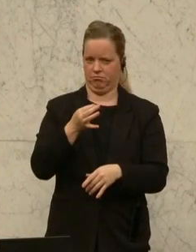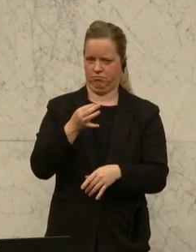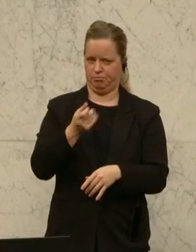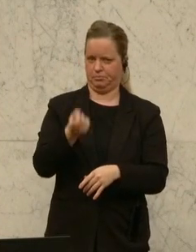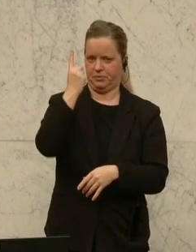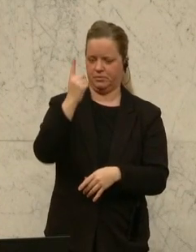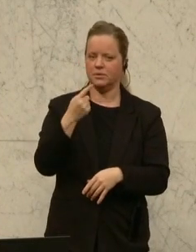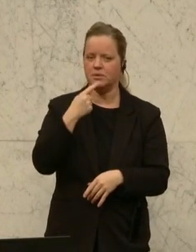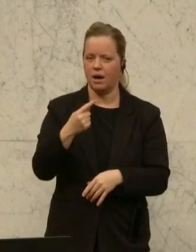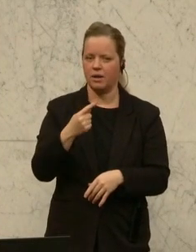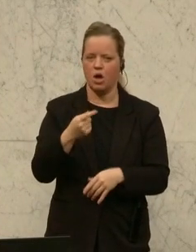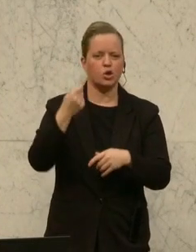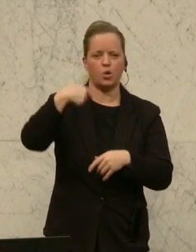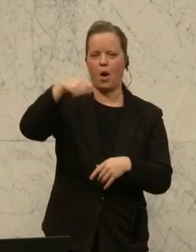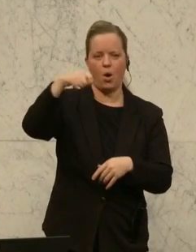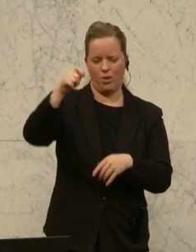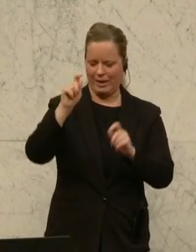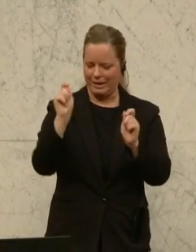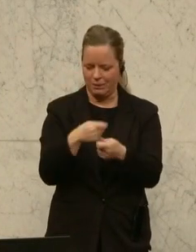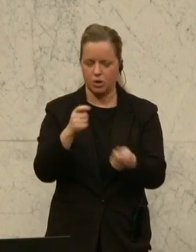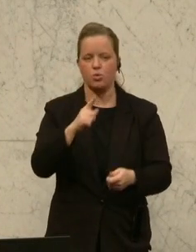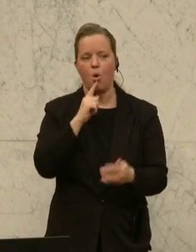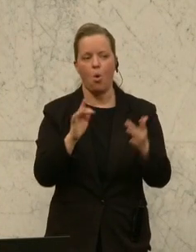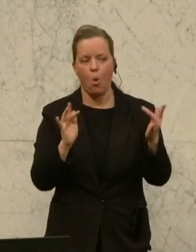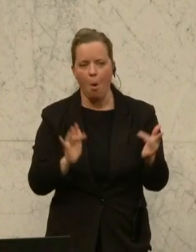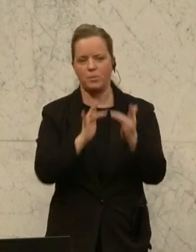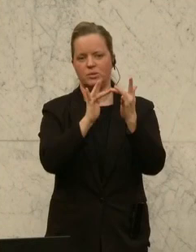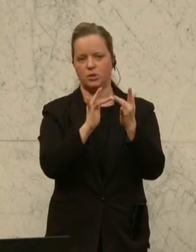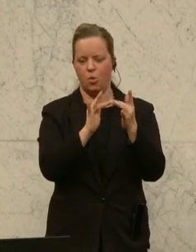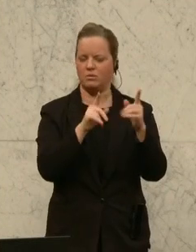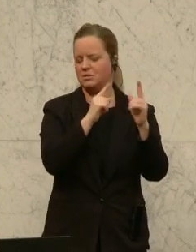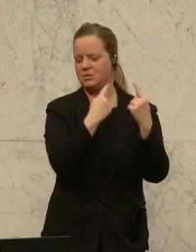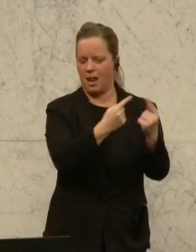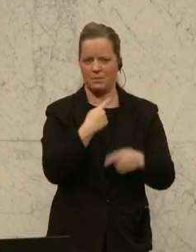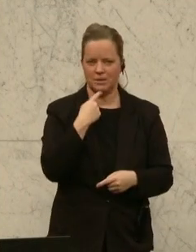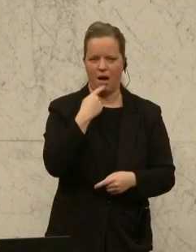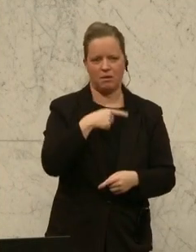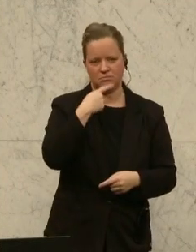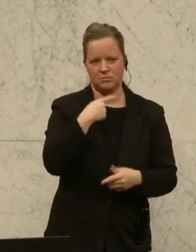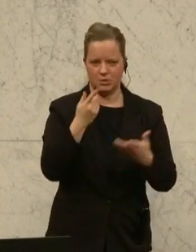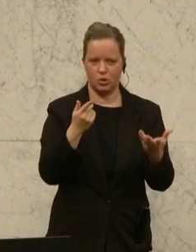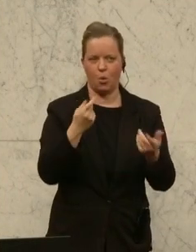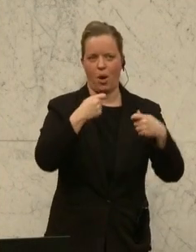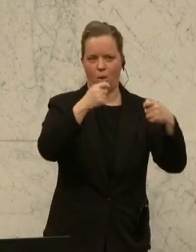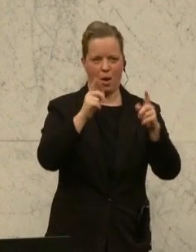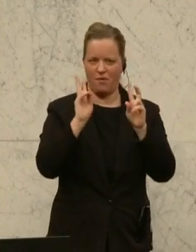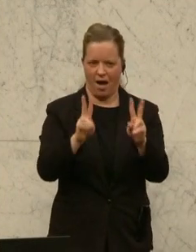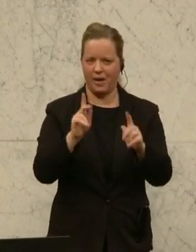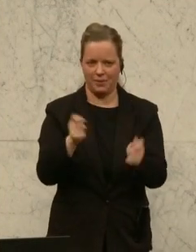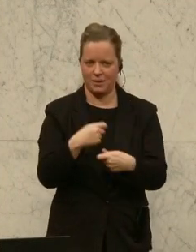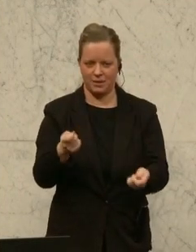dass es die Teuerung gar nicht gibt und nur von der Opposition her beigeredet wird. Also ich gebe nur so viel zum Bedenken.